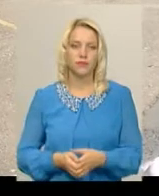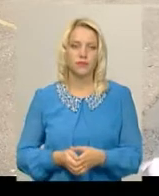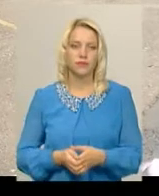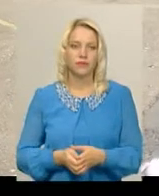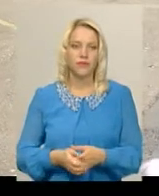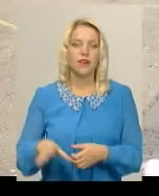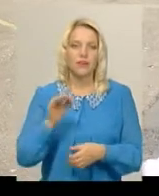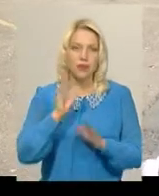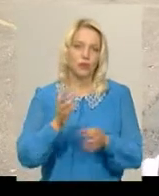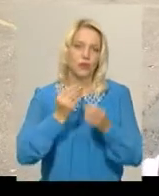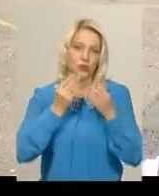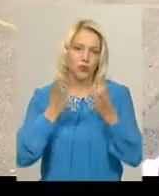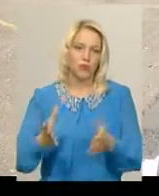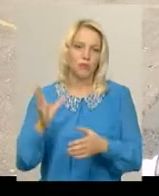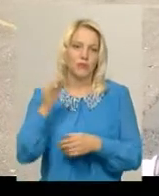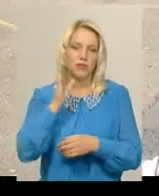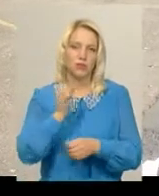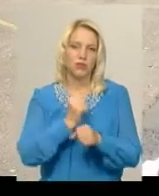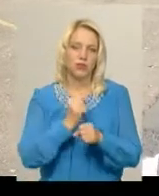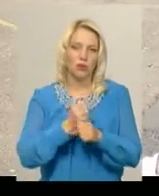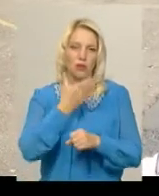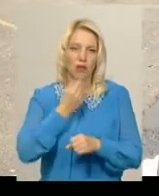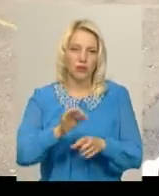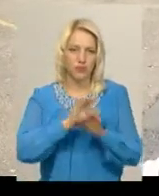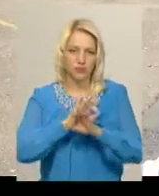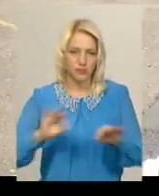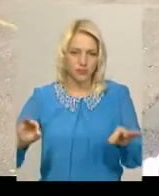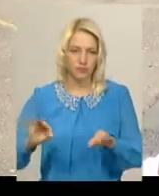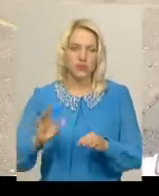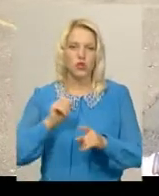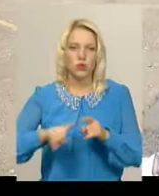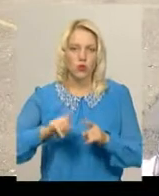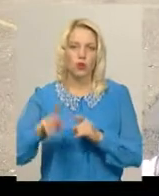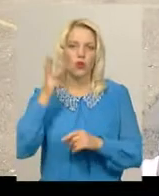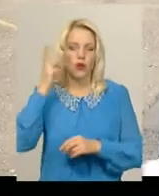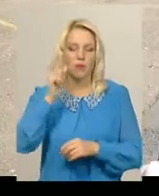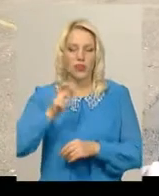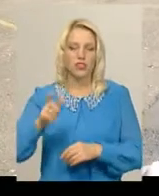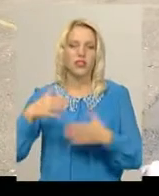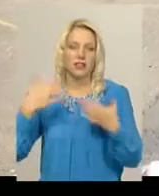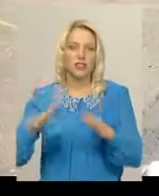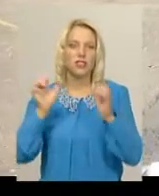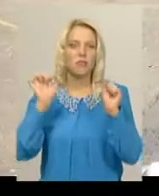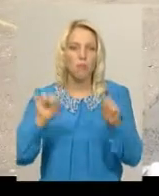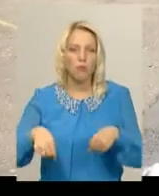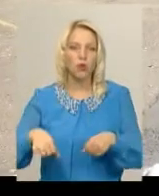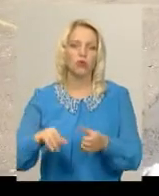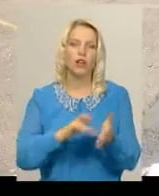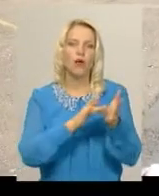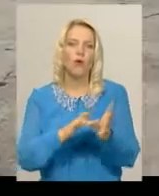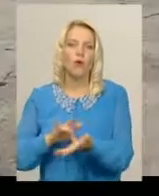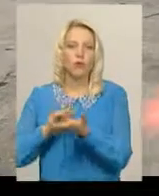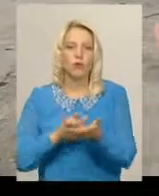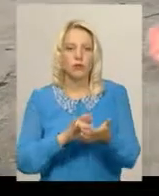Все буде добре, все буде зроблено. Я думаю, скоро хмельничани вже зможуть подорожувати